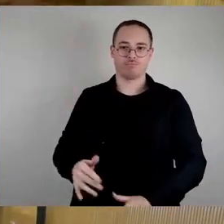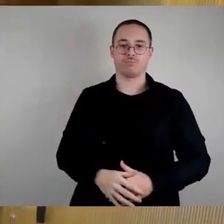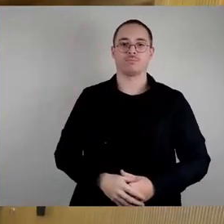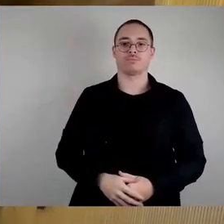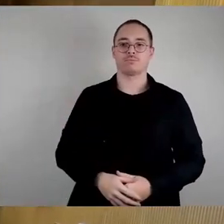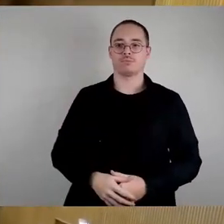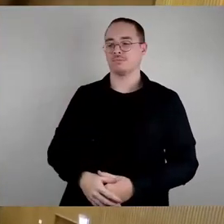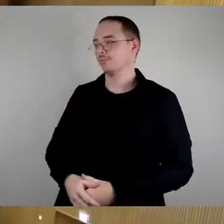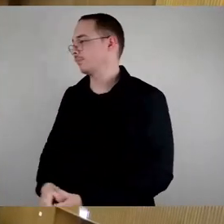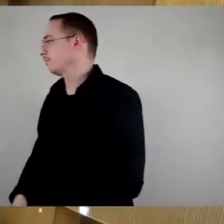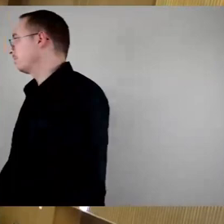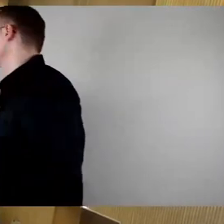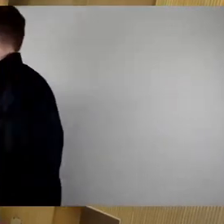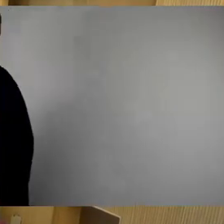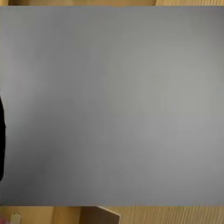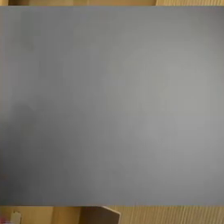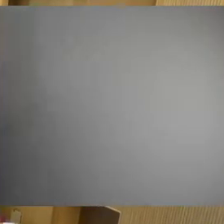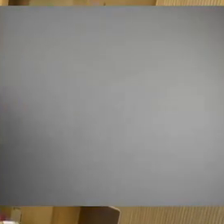Erster Zusatzantrag SPD, Herr Triebs.